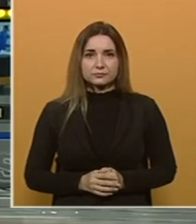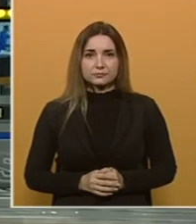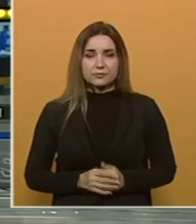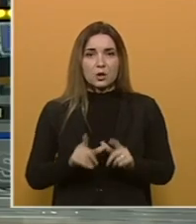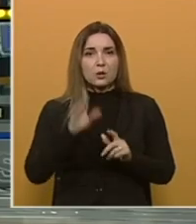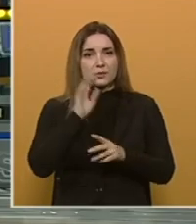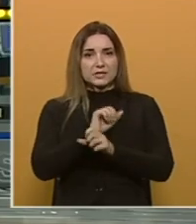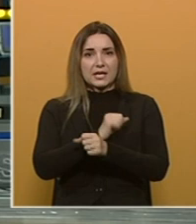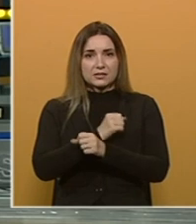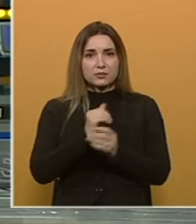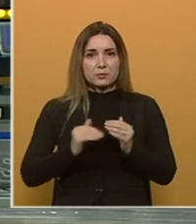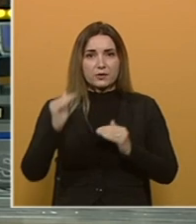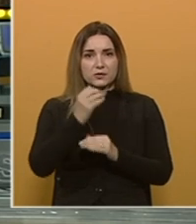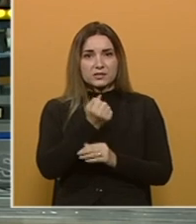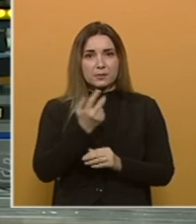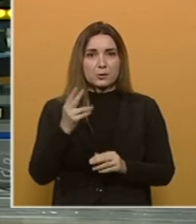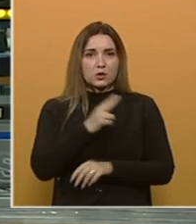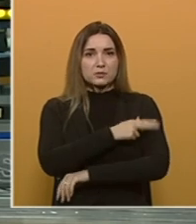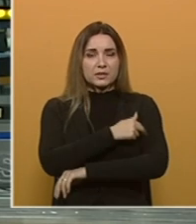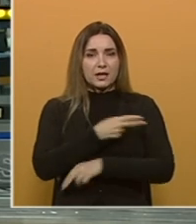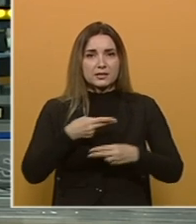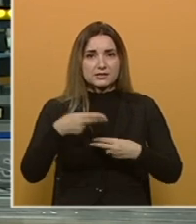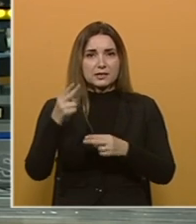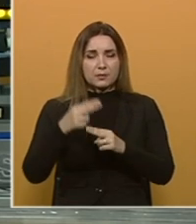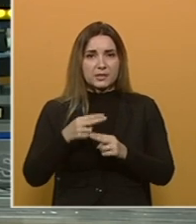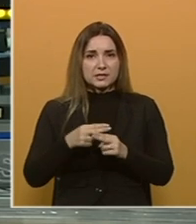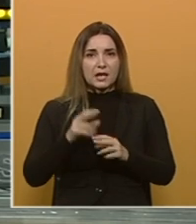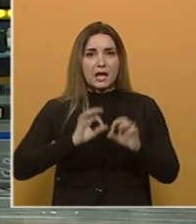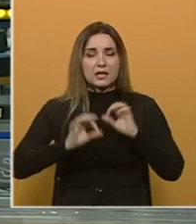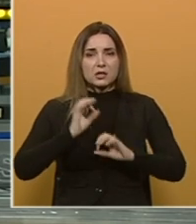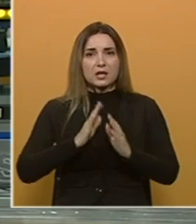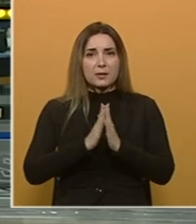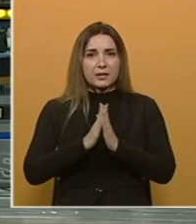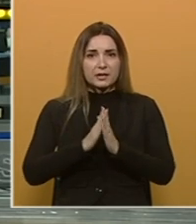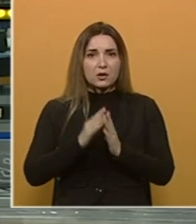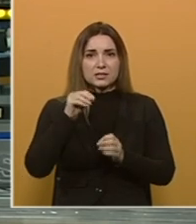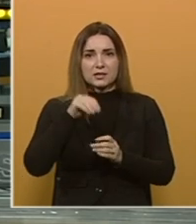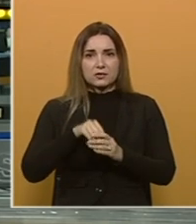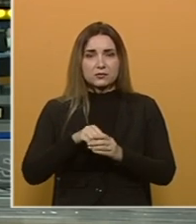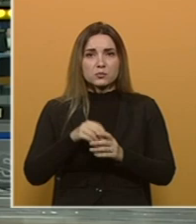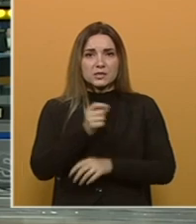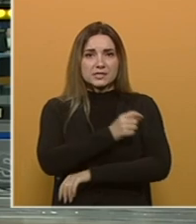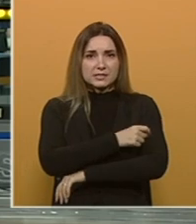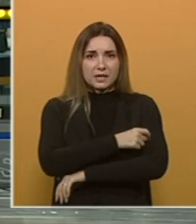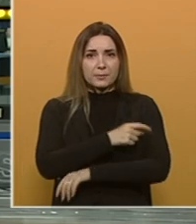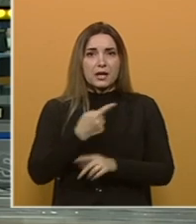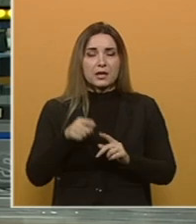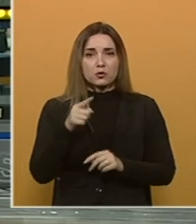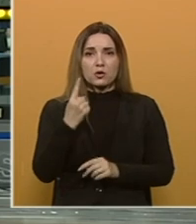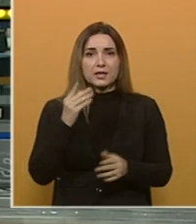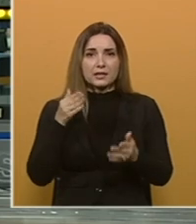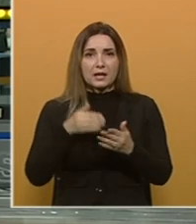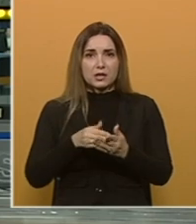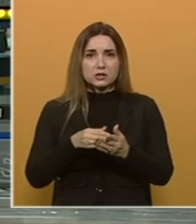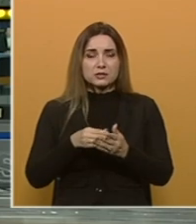U Bosni i Hercegovini povećava se broj hospitaliziranih pacijenata, a liječnici apeliraju na stanovništvo da se cijepe, jer je to jedini